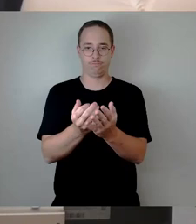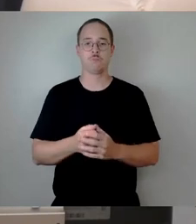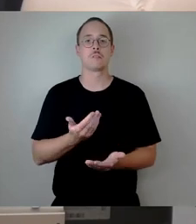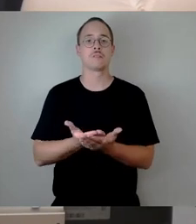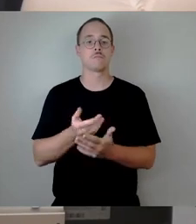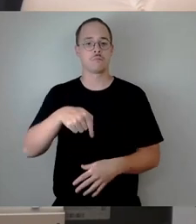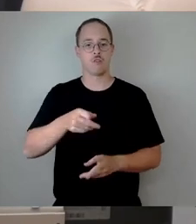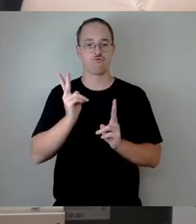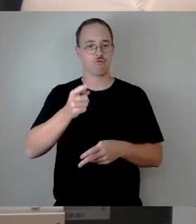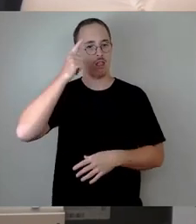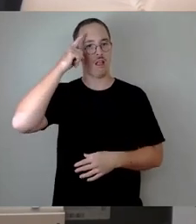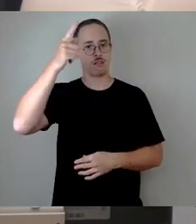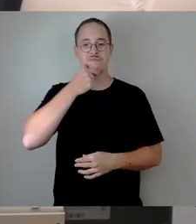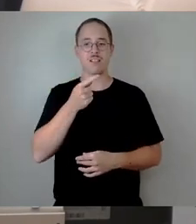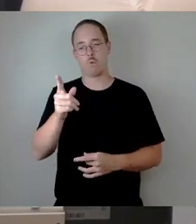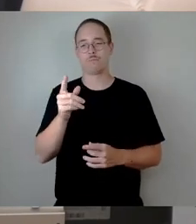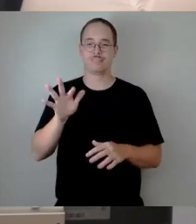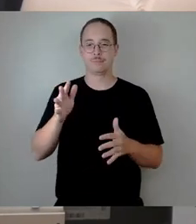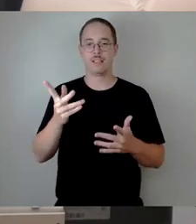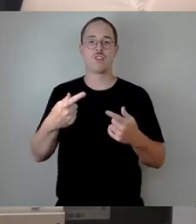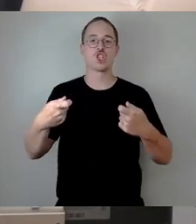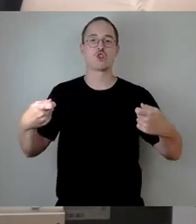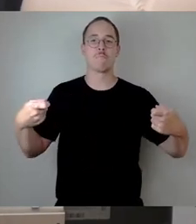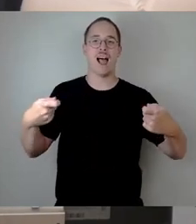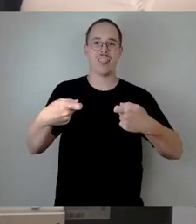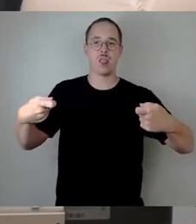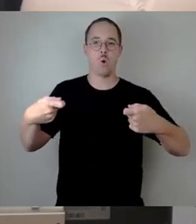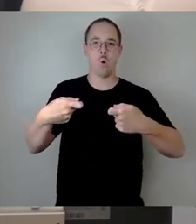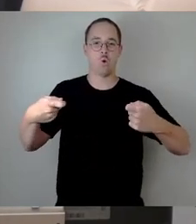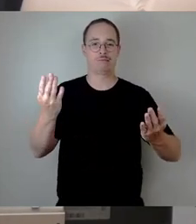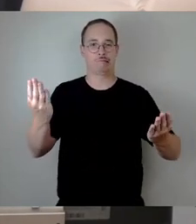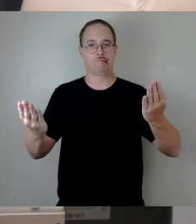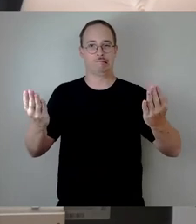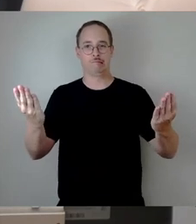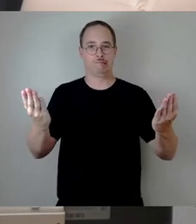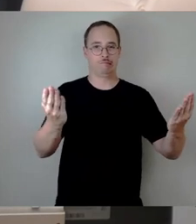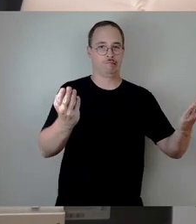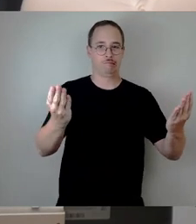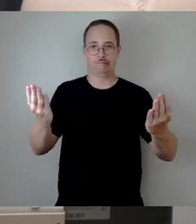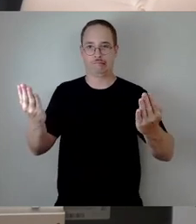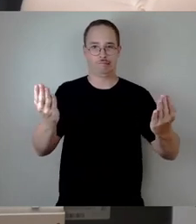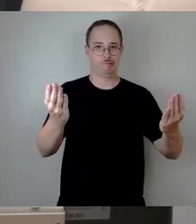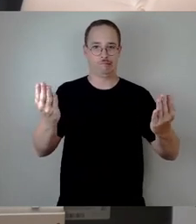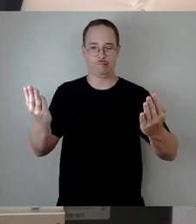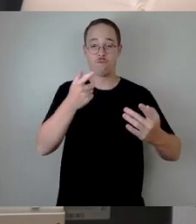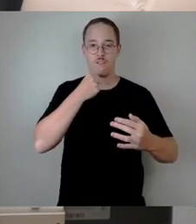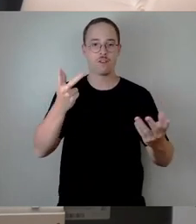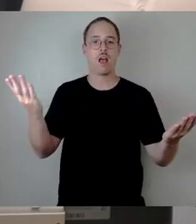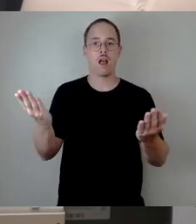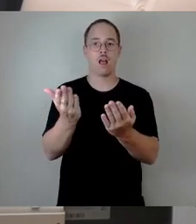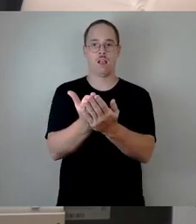Spannungsverhältnis auflöst. Würde man sagen, uns ist die Effektivität völlig egal,